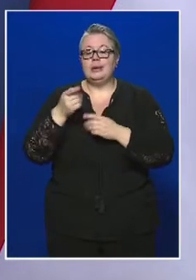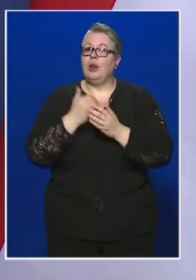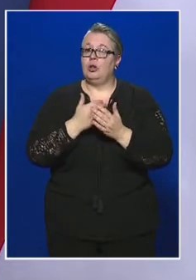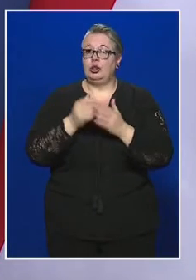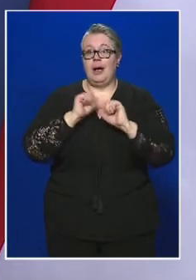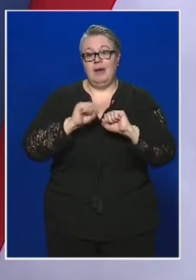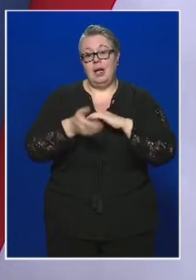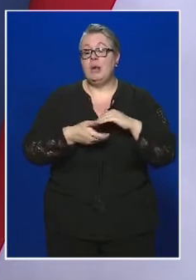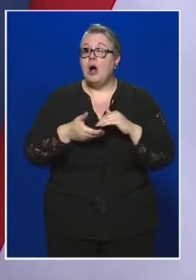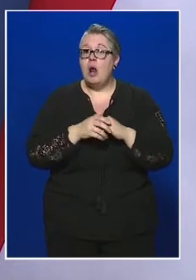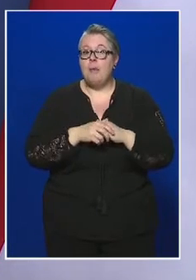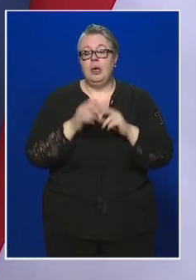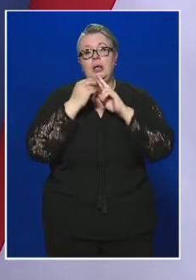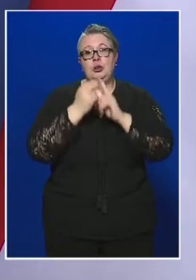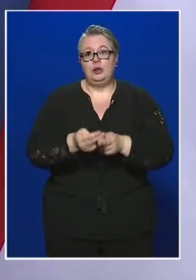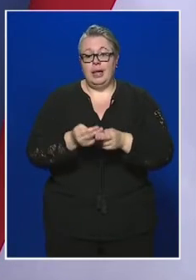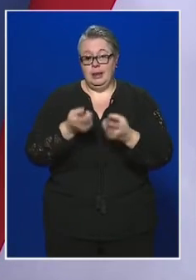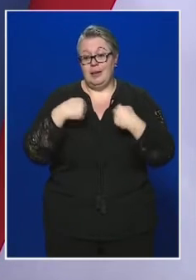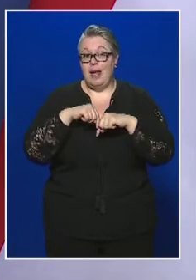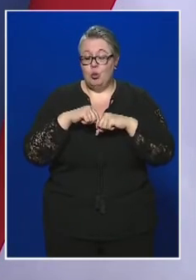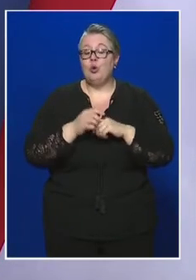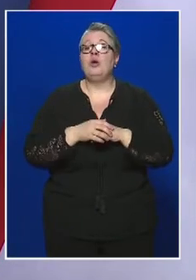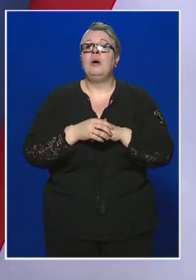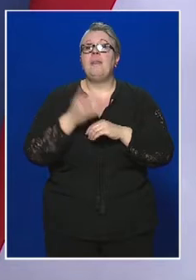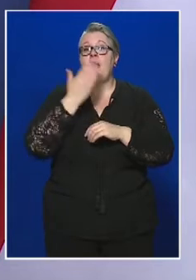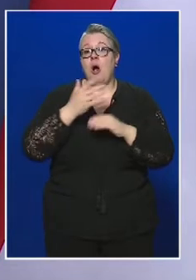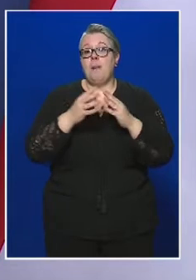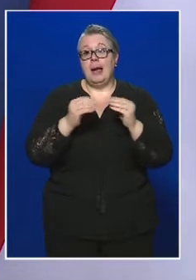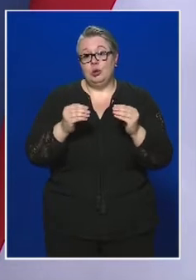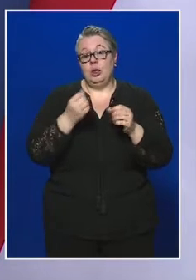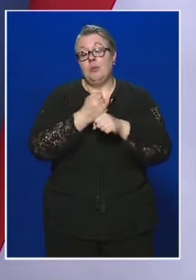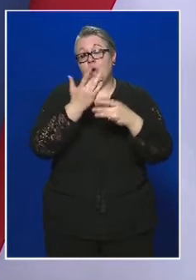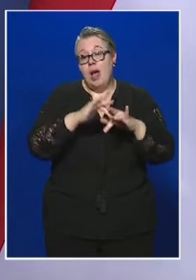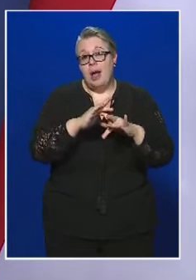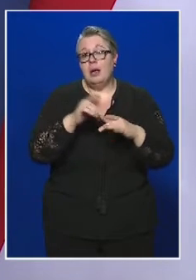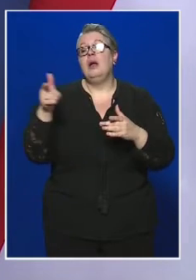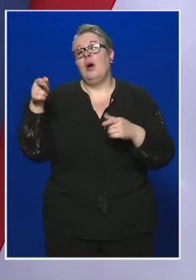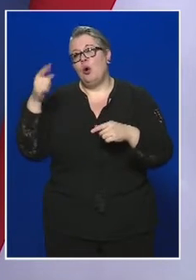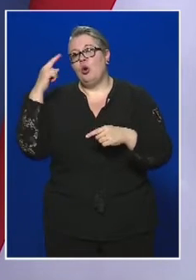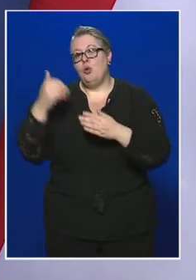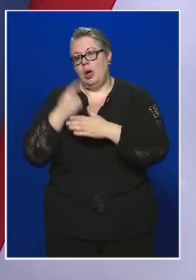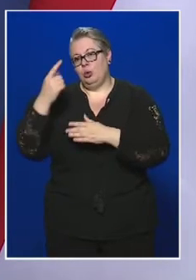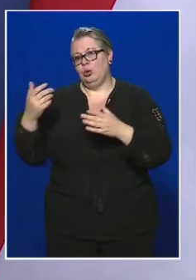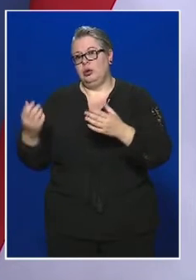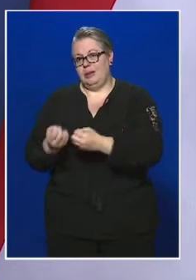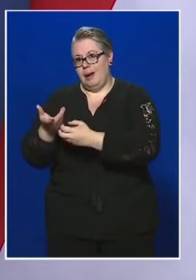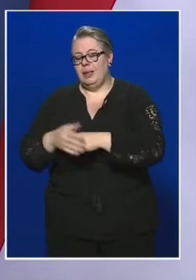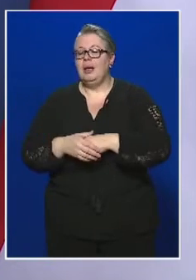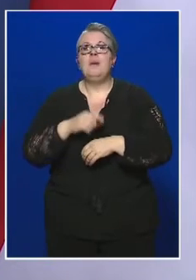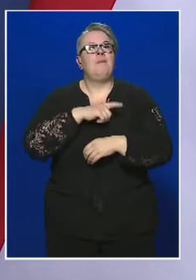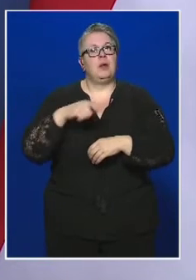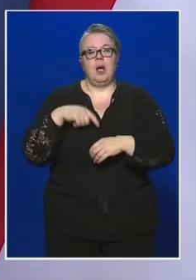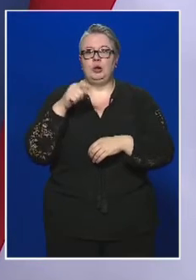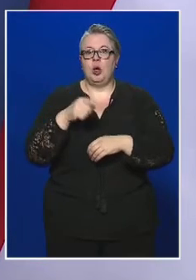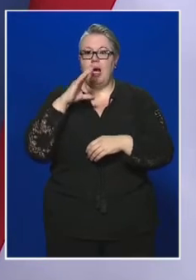gazdaságvédelmi alap segít bennünket abban, hogyha megszűnik egy munkahely, akkor egy újat tudjunk teremteni. Nem csak